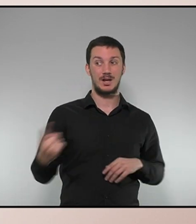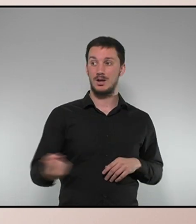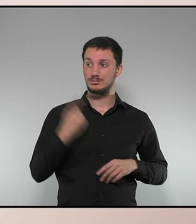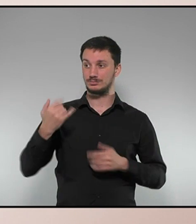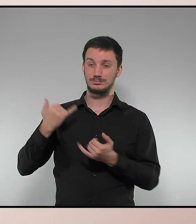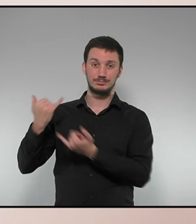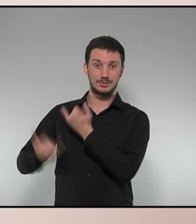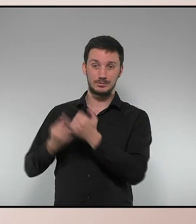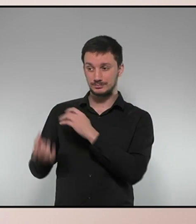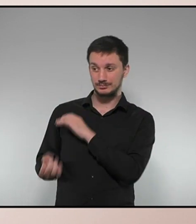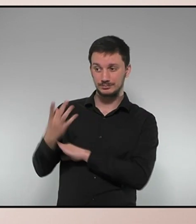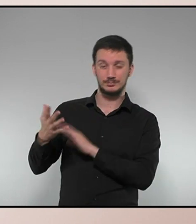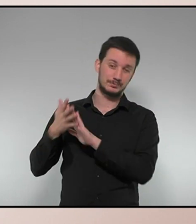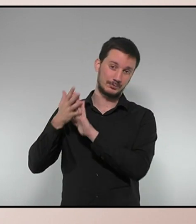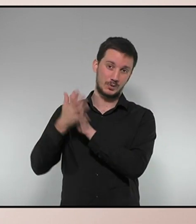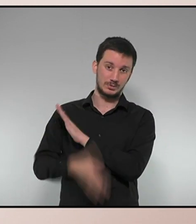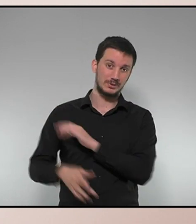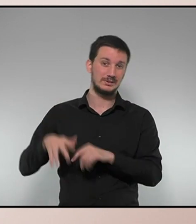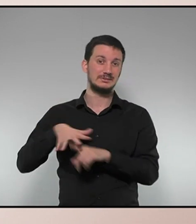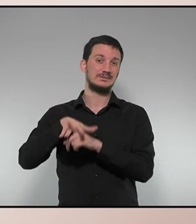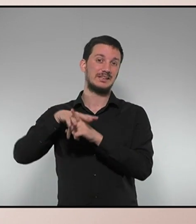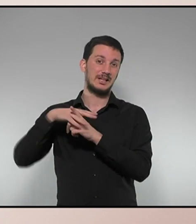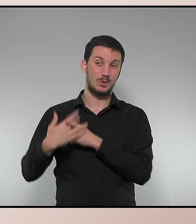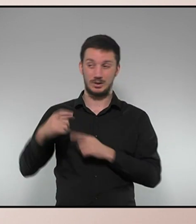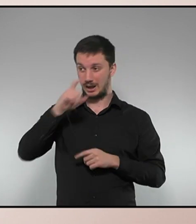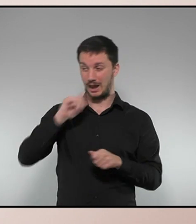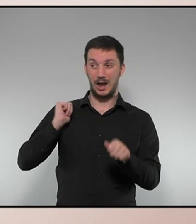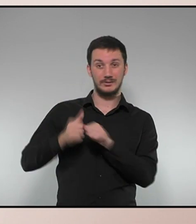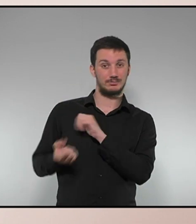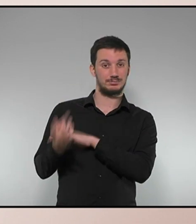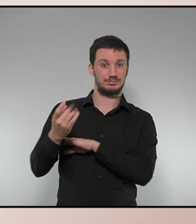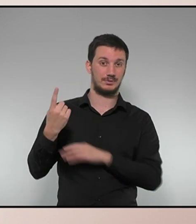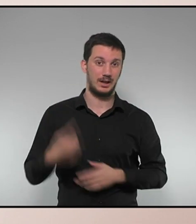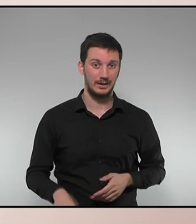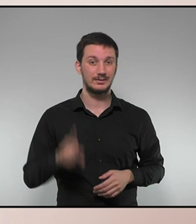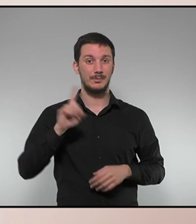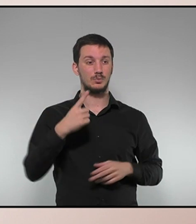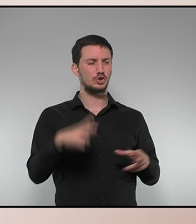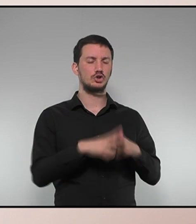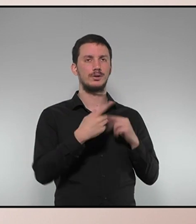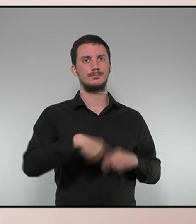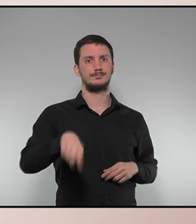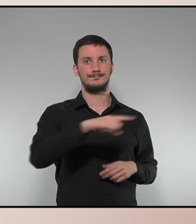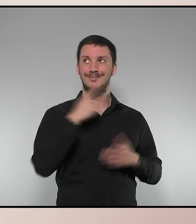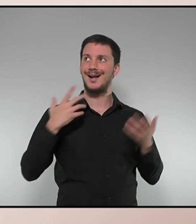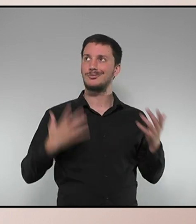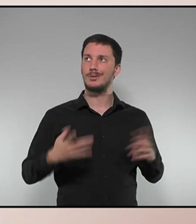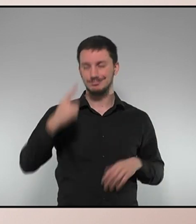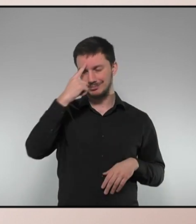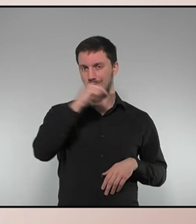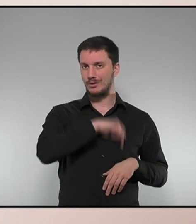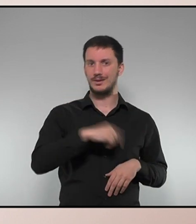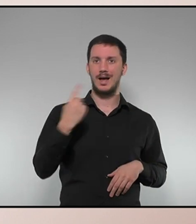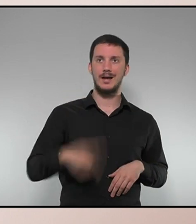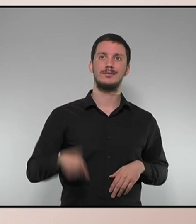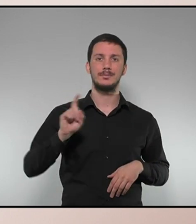derivades de les circumstàncies crítiques que hem viscut en els últims anys. També una societat conscient del moment que vivim i que reclama, més